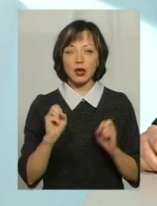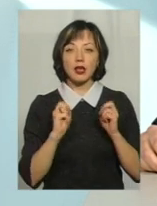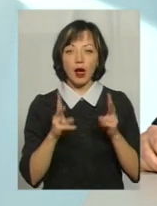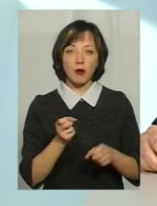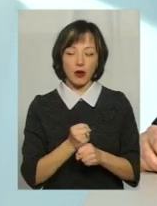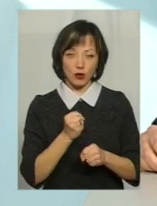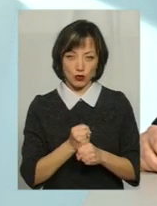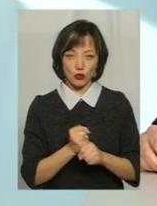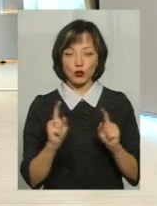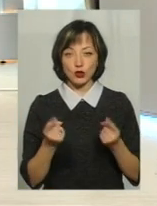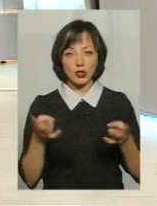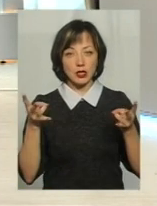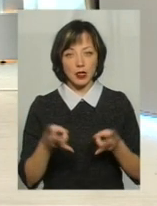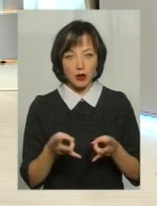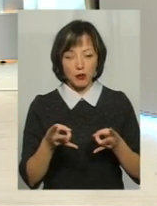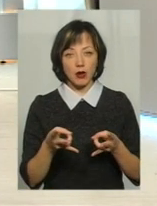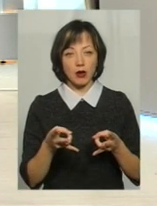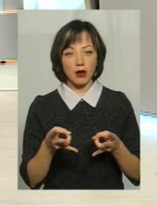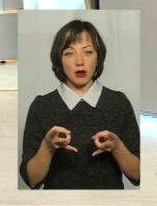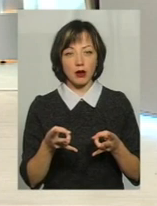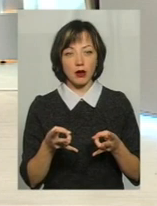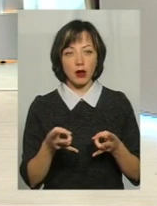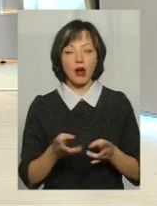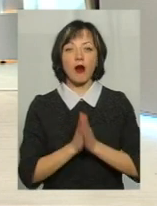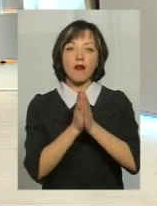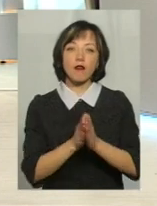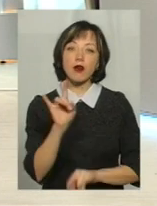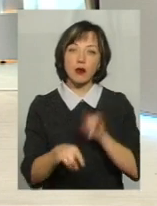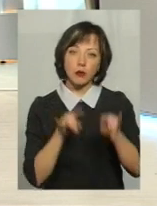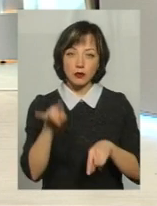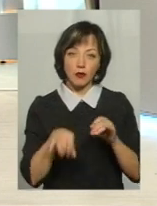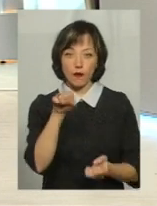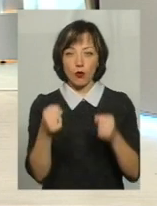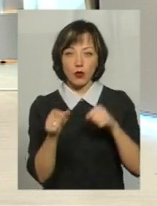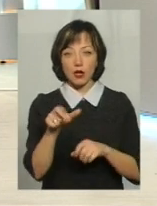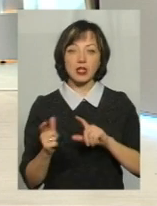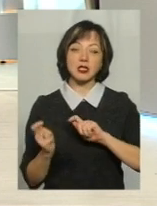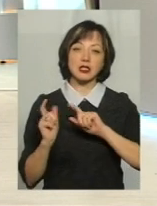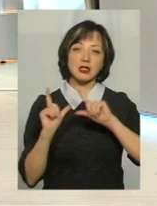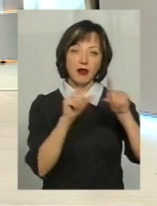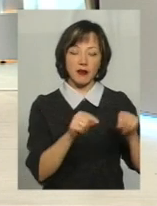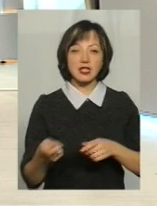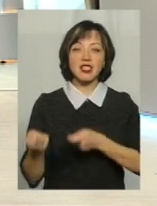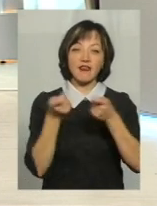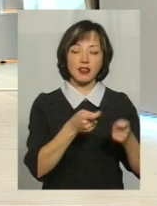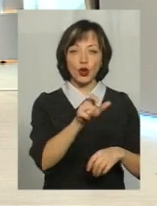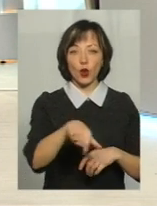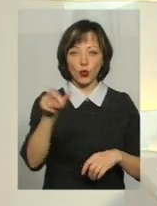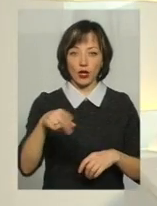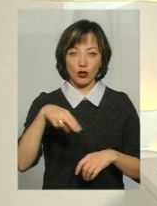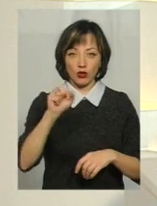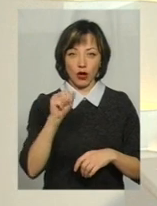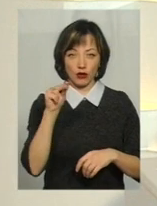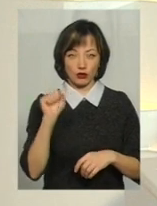вони працюють. Тому що треба випроцяти у водія, щоб він завіз людей, як раз на дачний учасник. Дякую вам. Дякую.